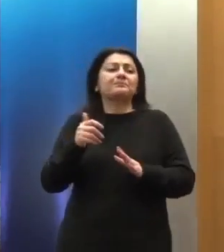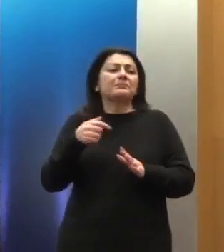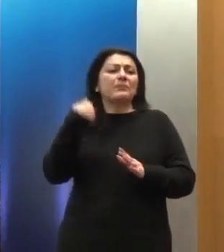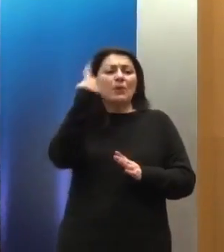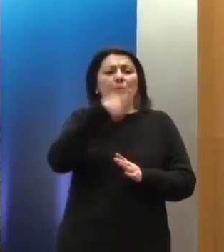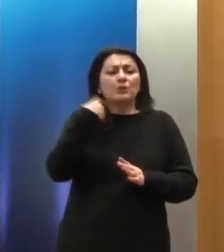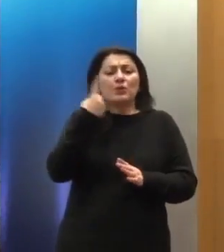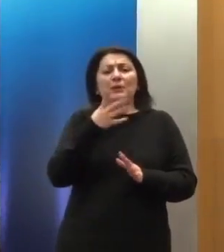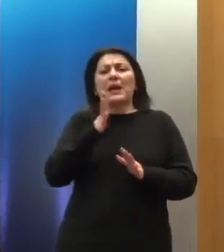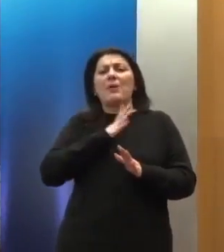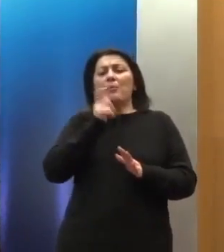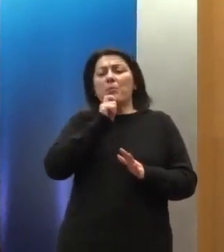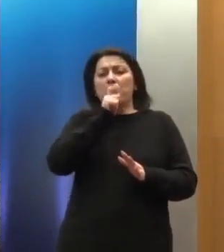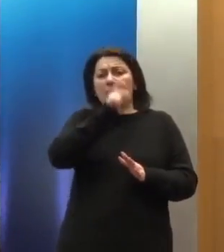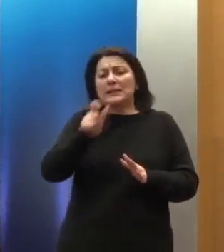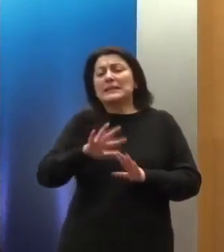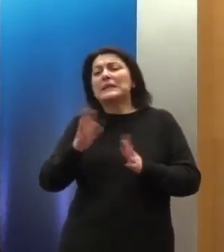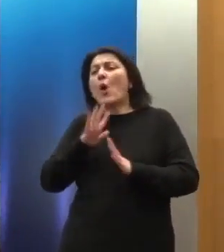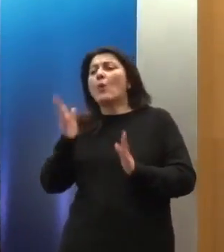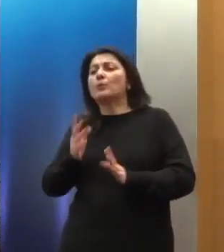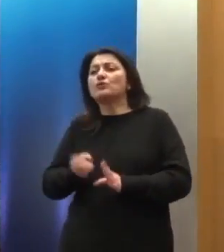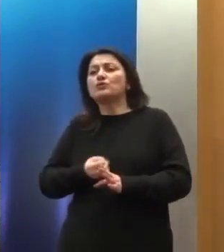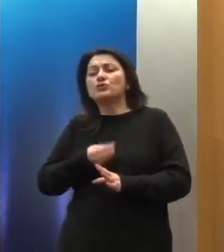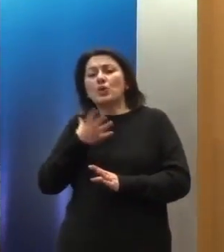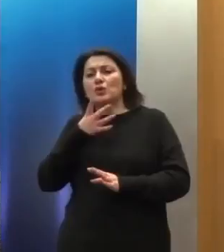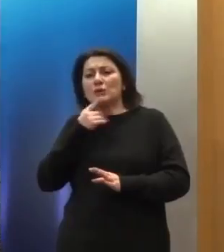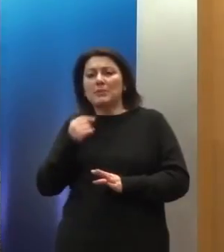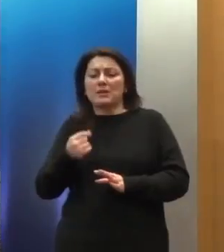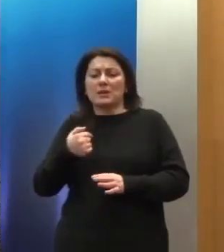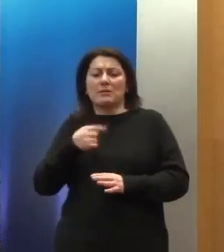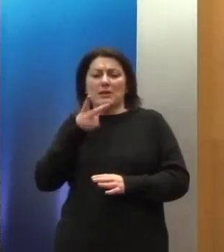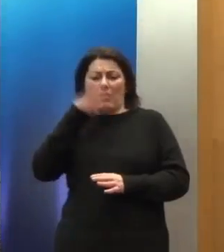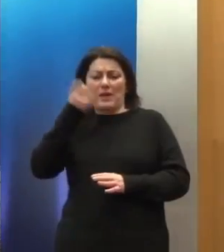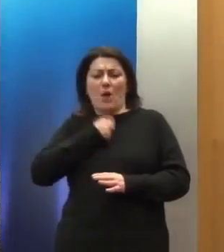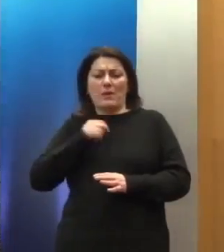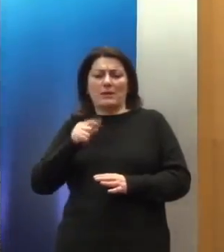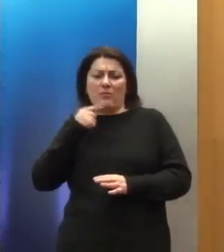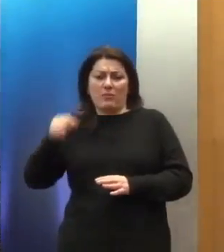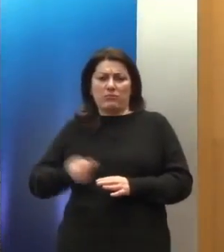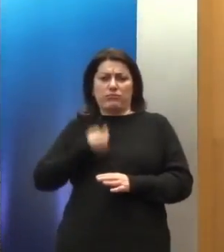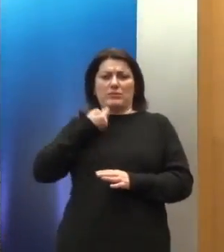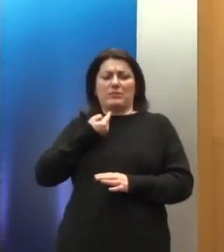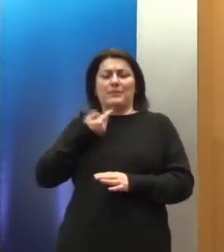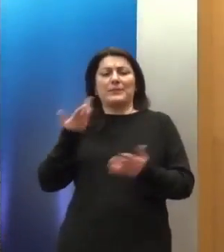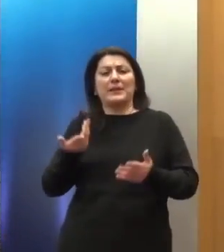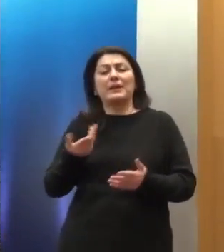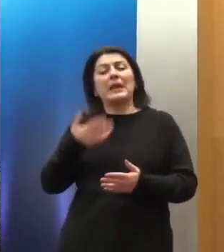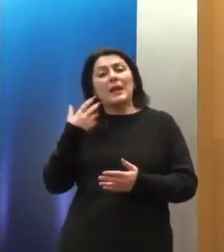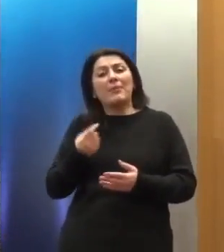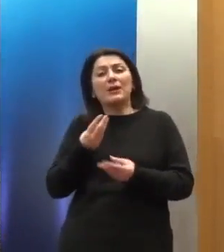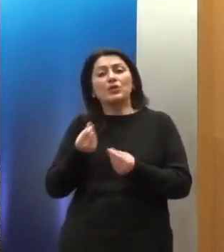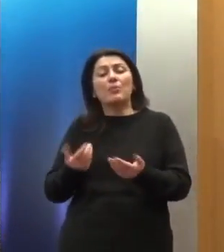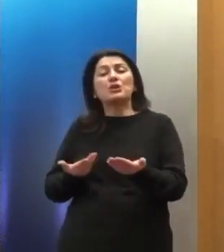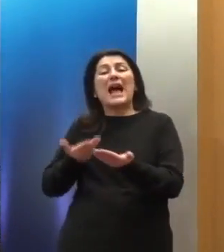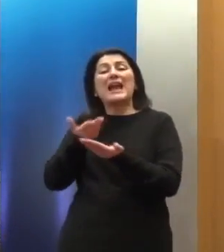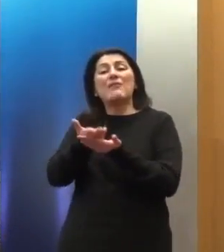άτομα τα οποία θεωρούν ότι φύστανται παραβιάς ανθρωπινών δικαιωμάτων που είναι μέσα από τη διαδικασία της αναφοράς, της